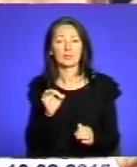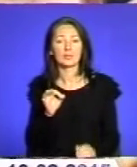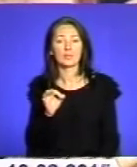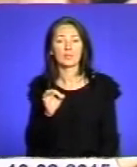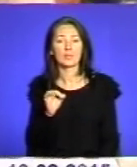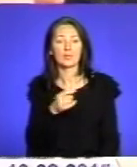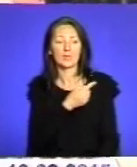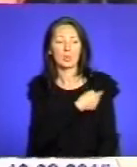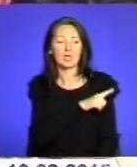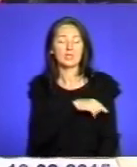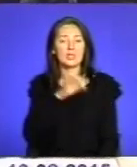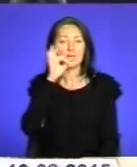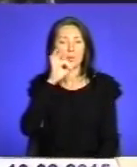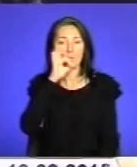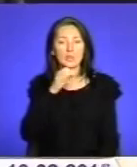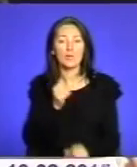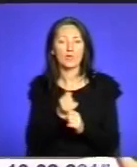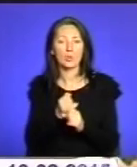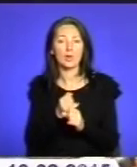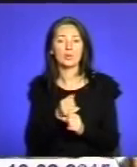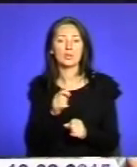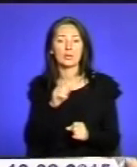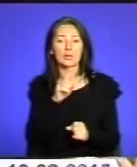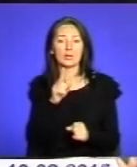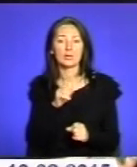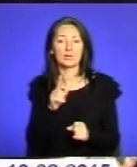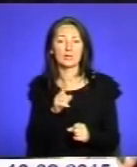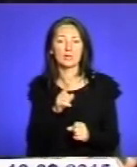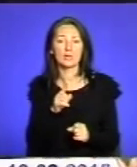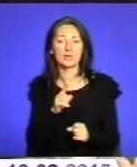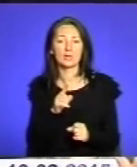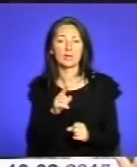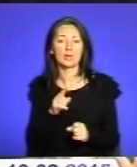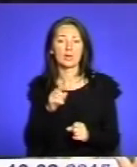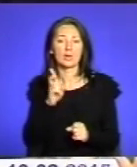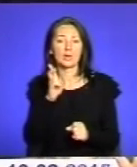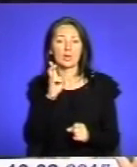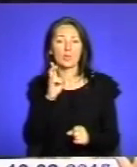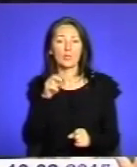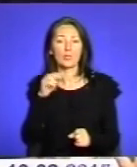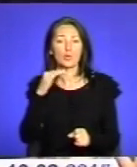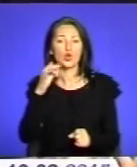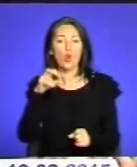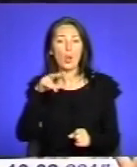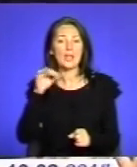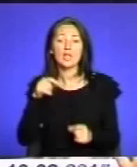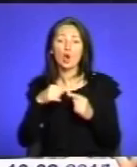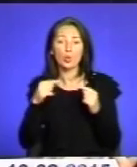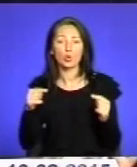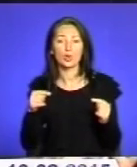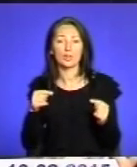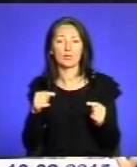препаратів виробляється з бджолених продуктів. І навіть